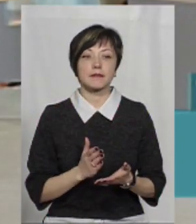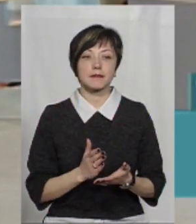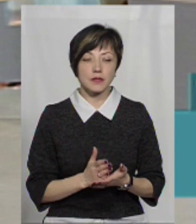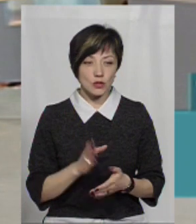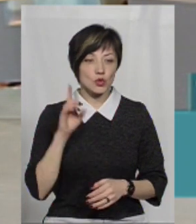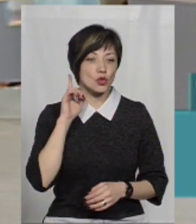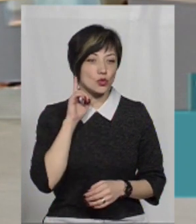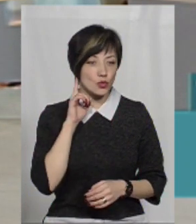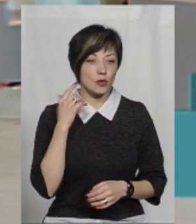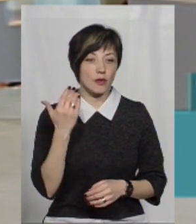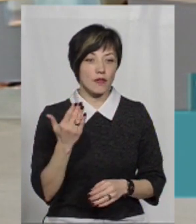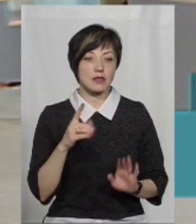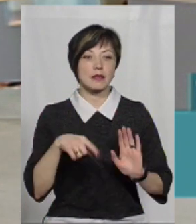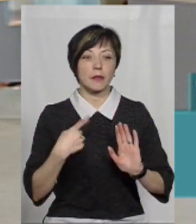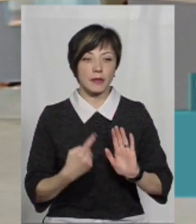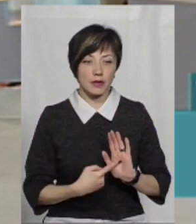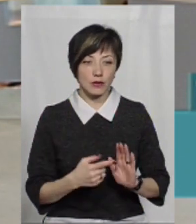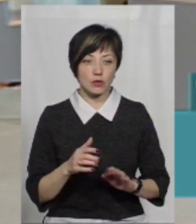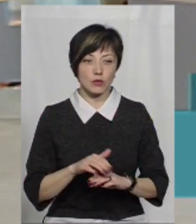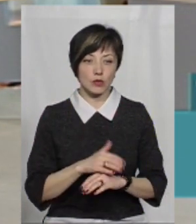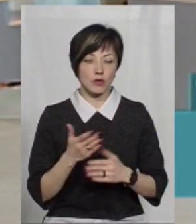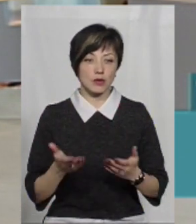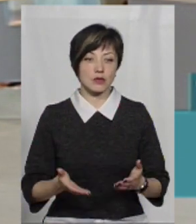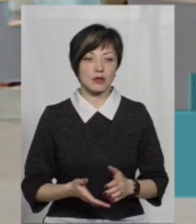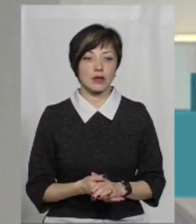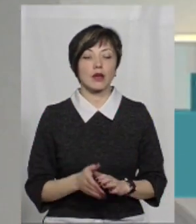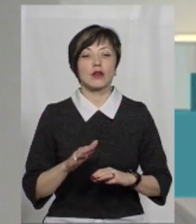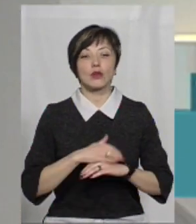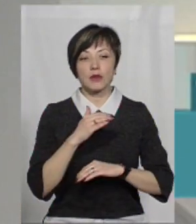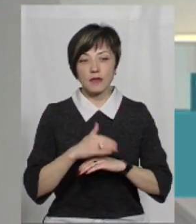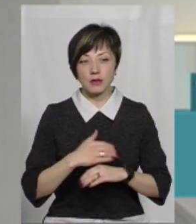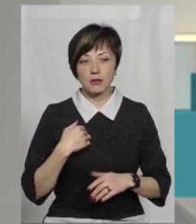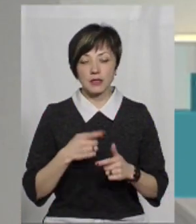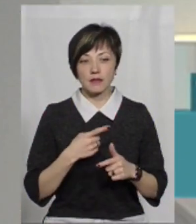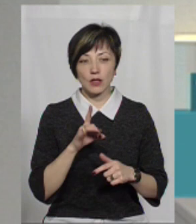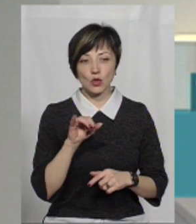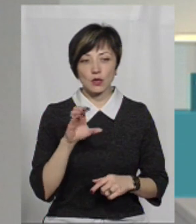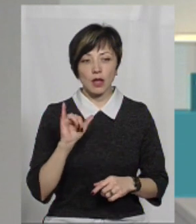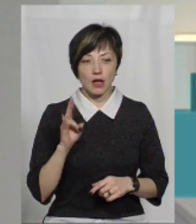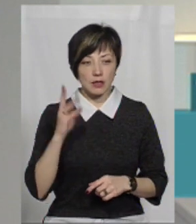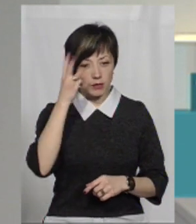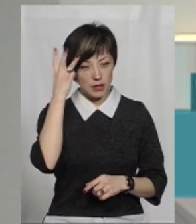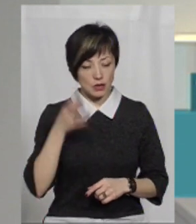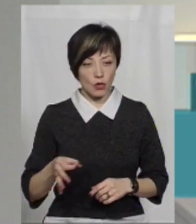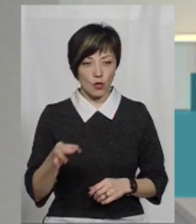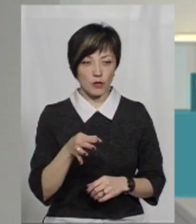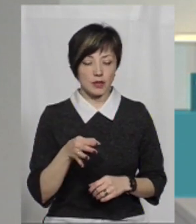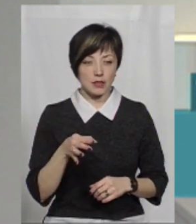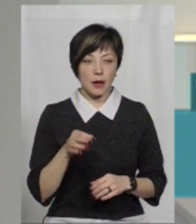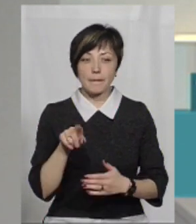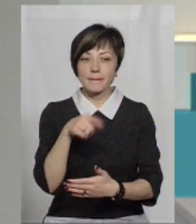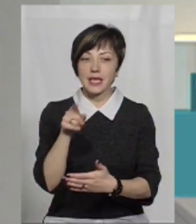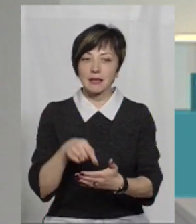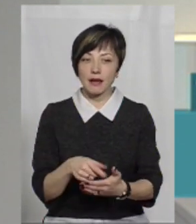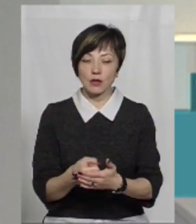Алло, алло, ми вас чуємо, ставте своє питання. Добрий вечір, мене звати Руслан, Хмельницька область, написання до